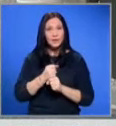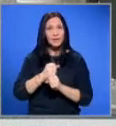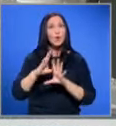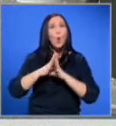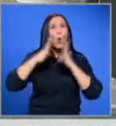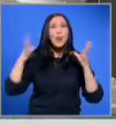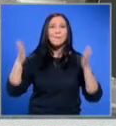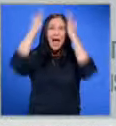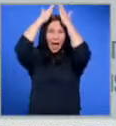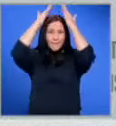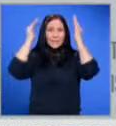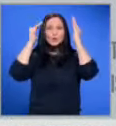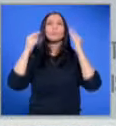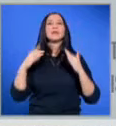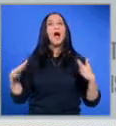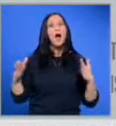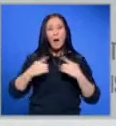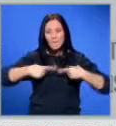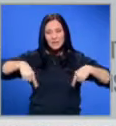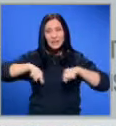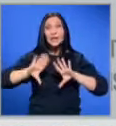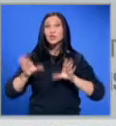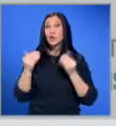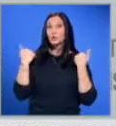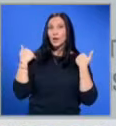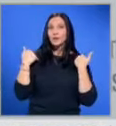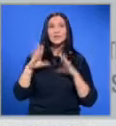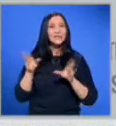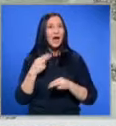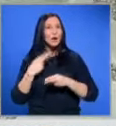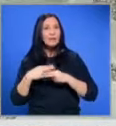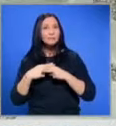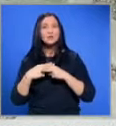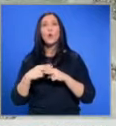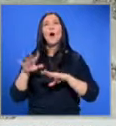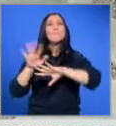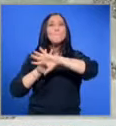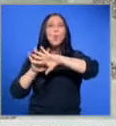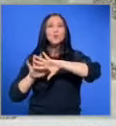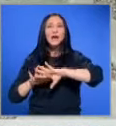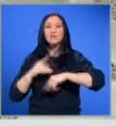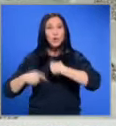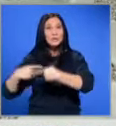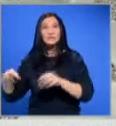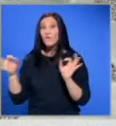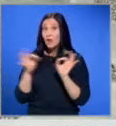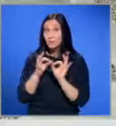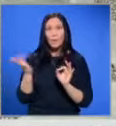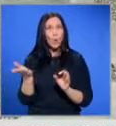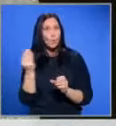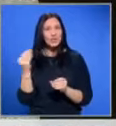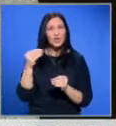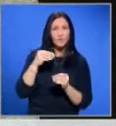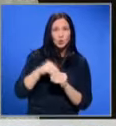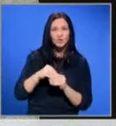епископска базилика, чиято кандидатура заедно с римското мозаично наследство на Филипопол беше включена